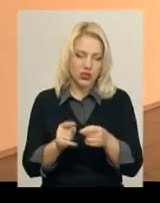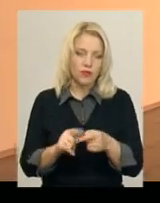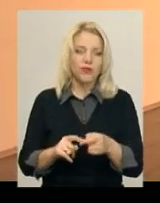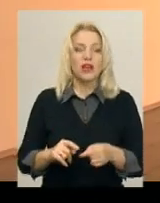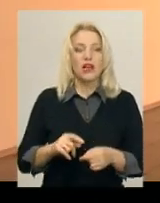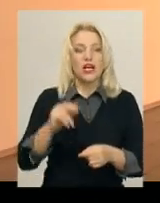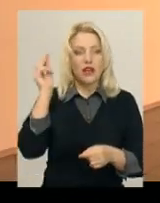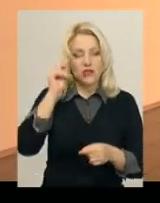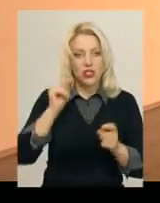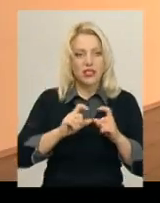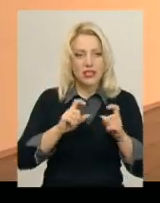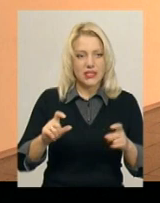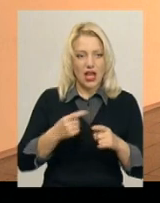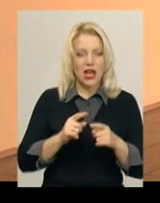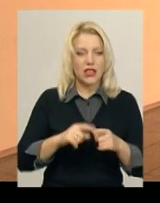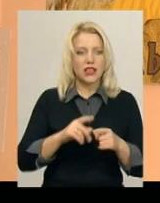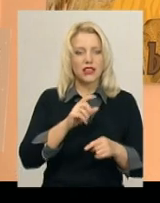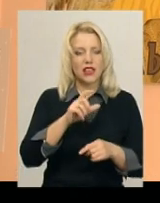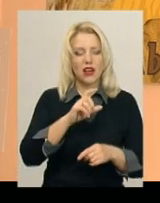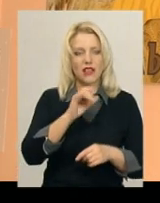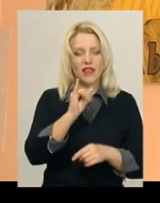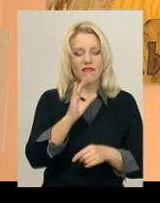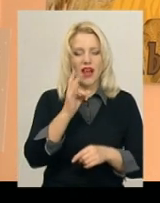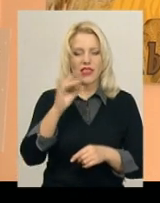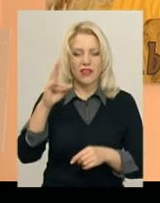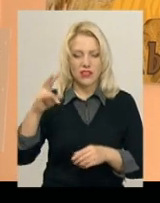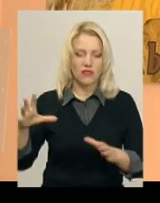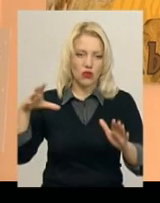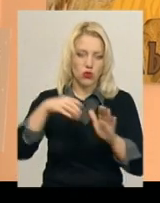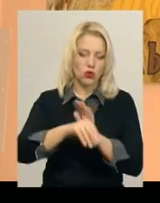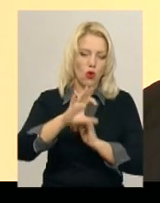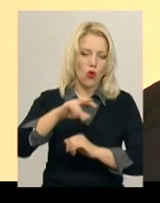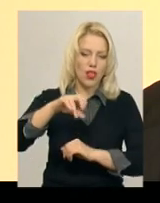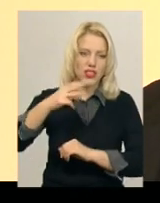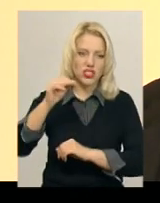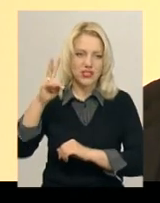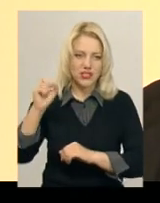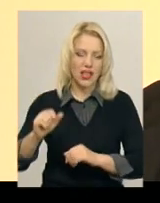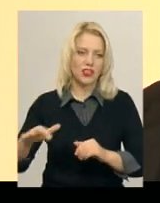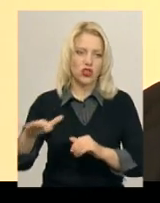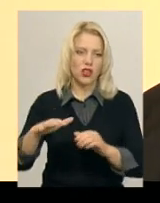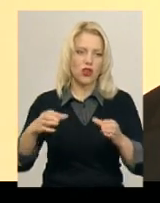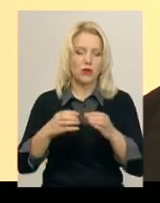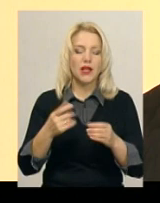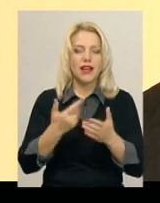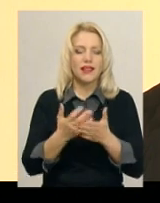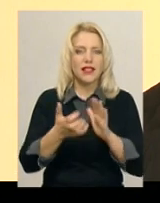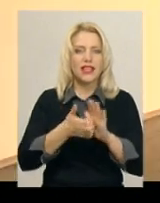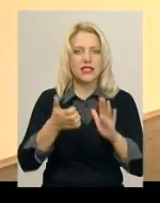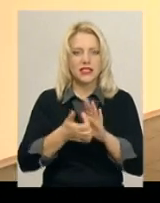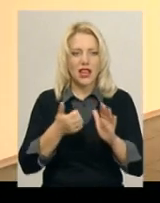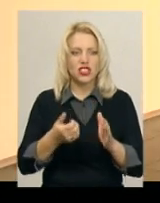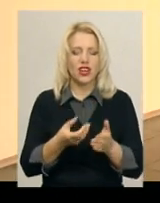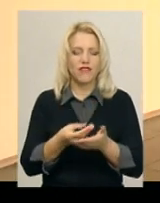навчальні заклади у селі Іванківці, який входить до Олишинської об'єднаної територіальної громади. Директорка каже, причиною є нестача фінансування